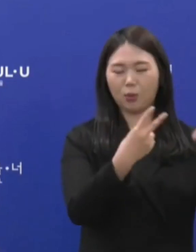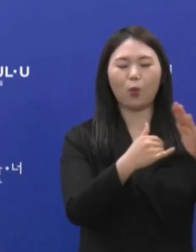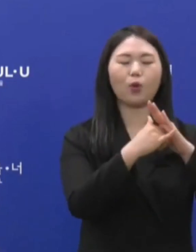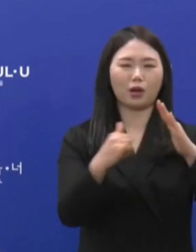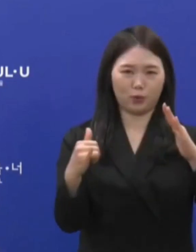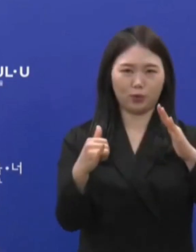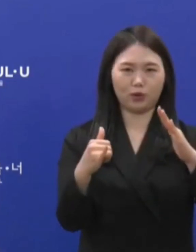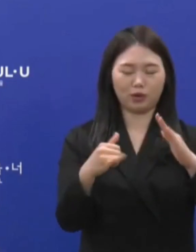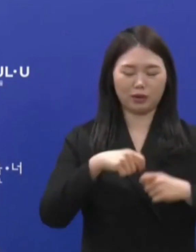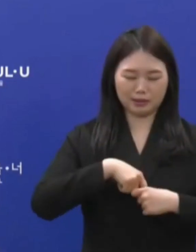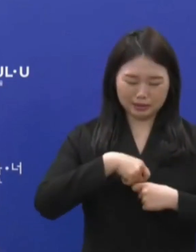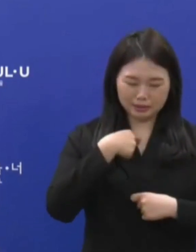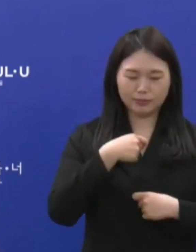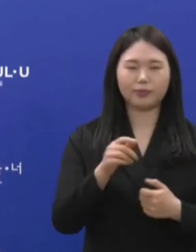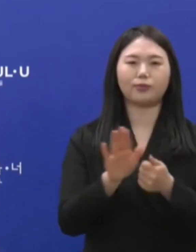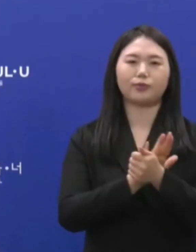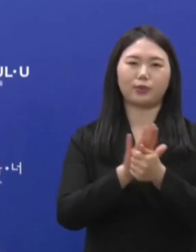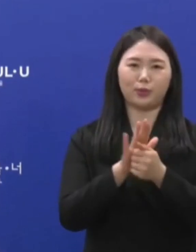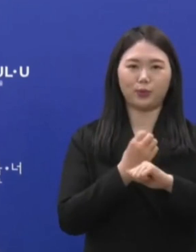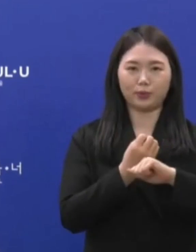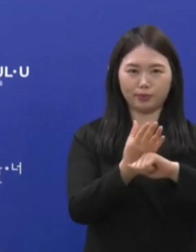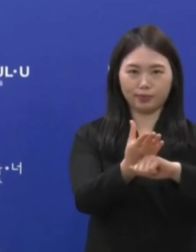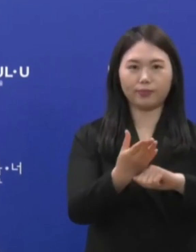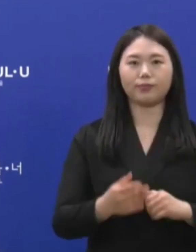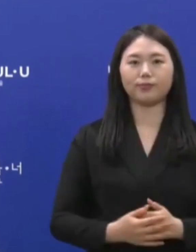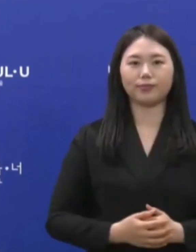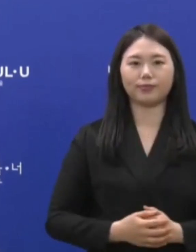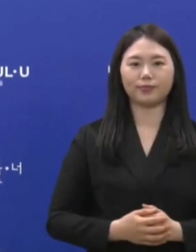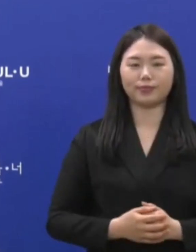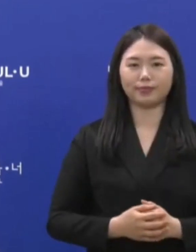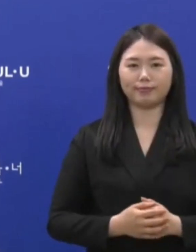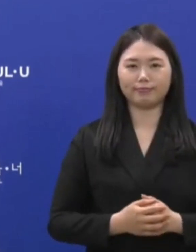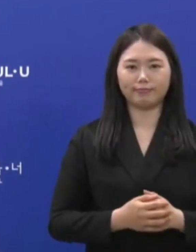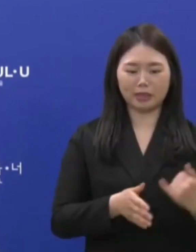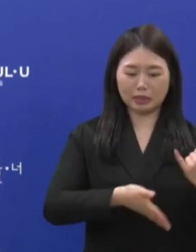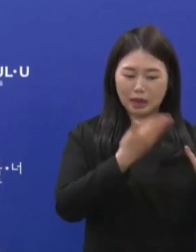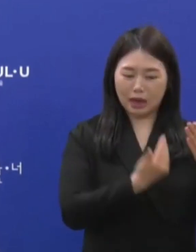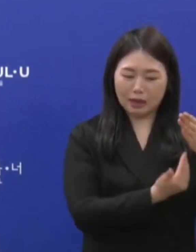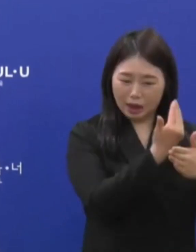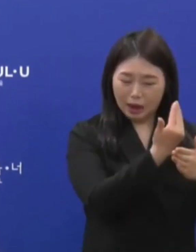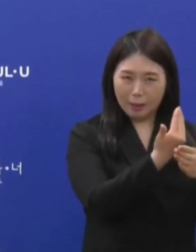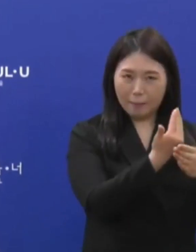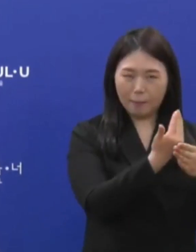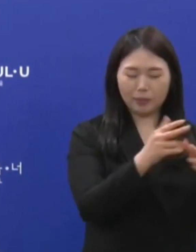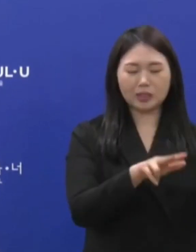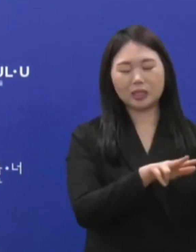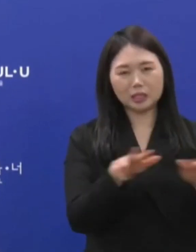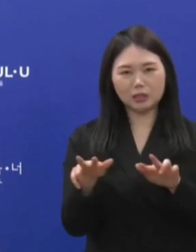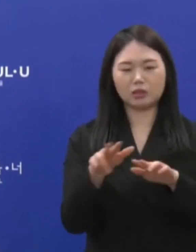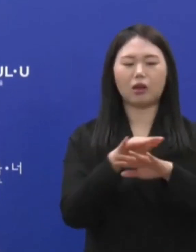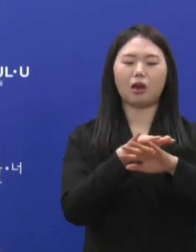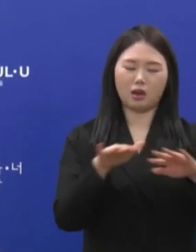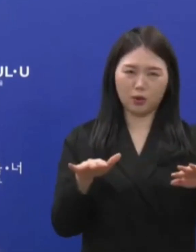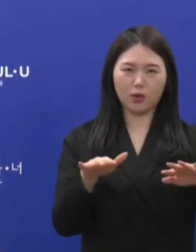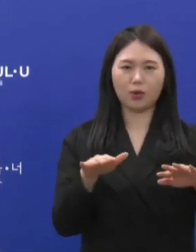깊은 위로의 말씀을 드립니다. 사건 발생 즉시 제대로 된 즉각적인 대처는